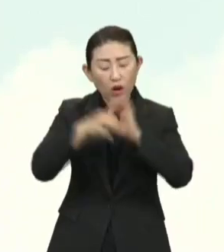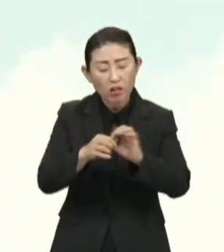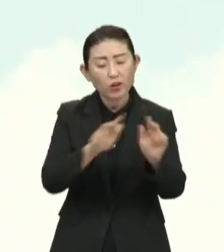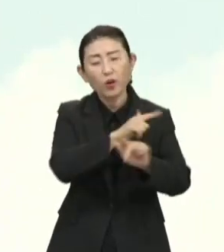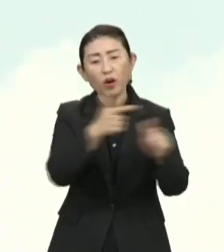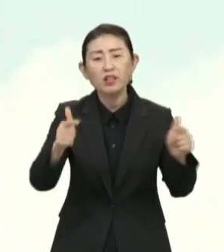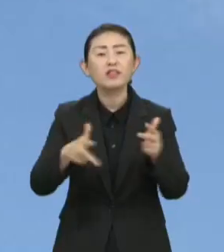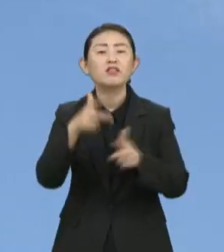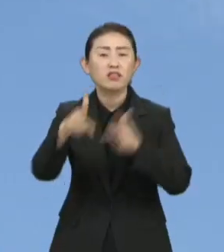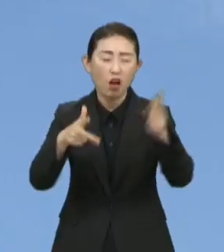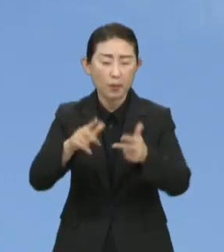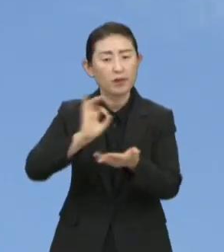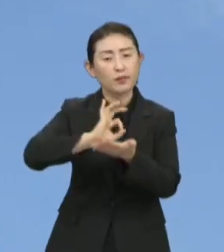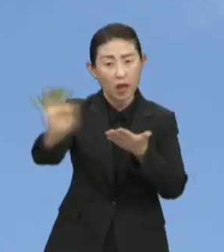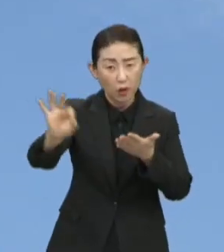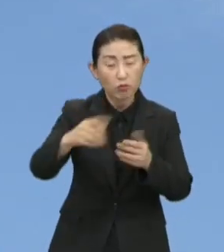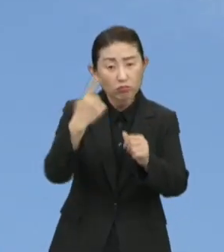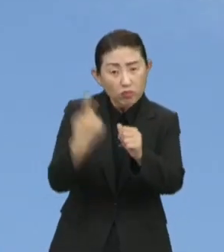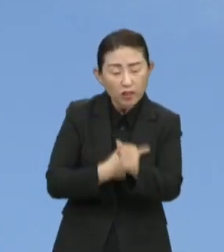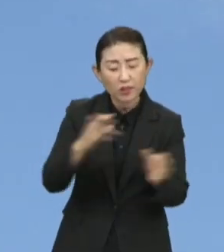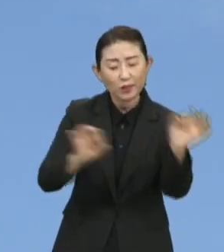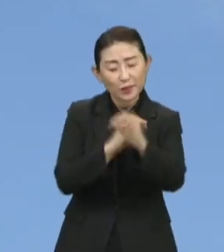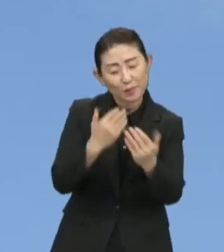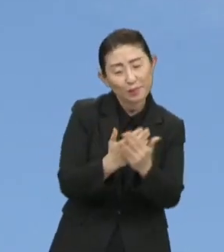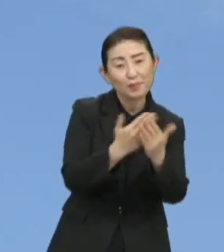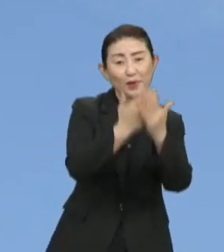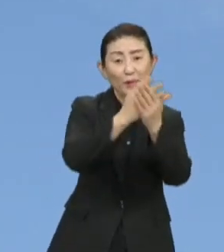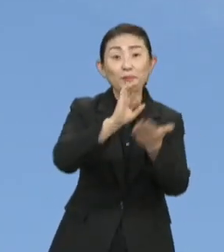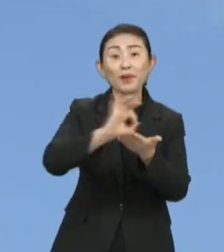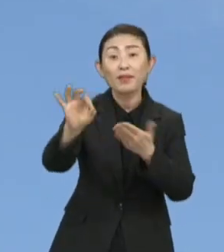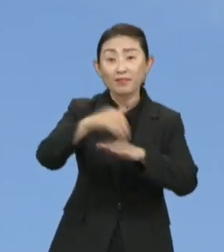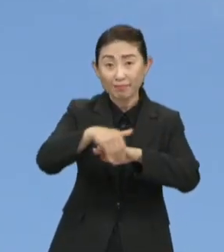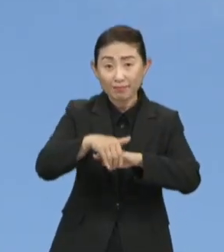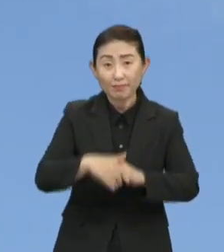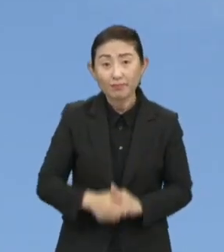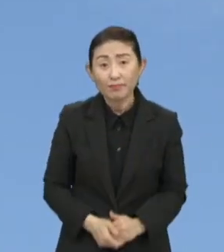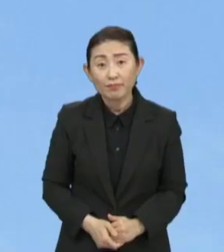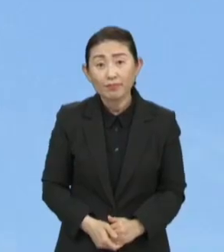SOC 사업에 투자해 지역경제 활성화에 쓰여질 예정입니다.